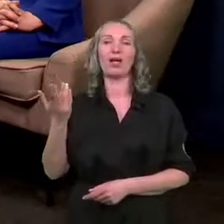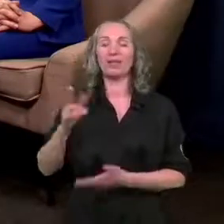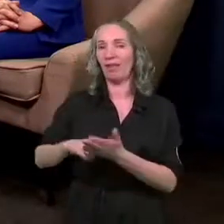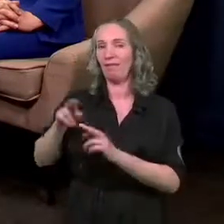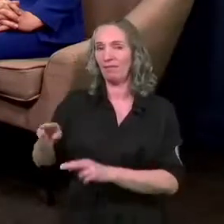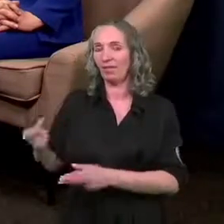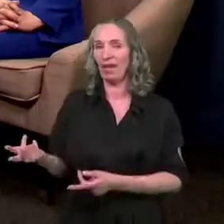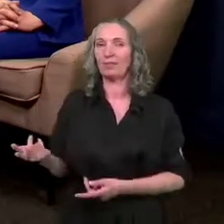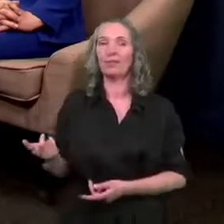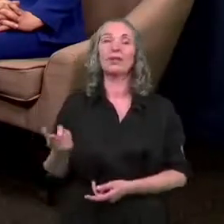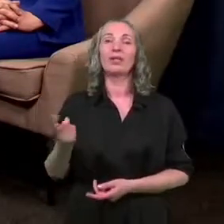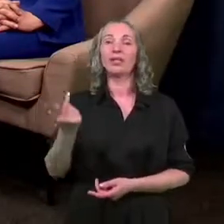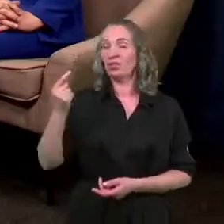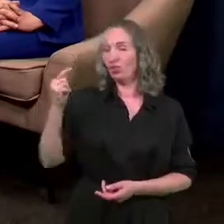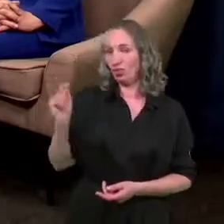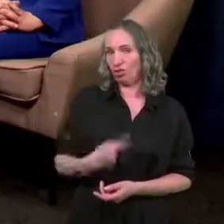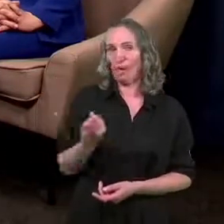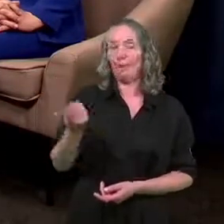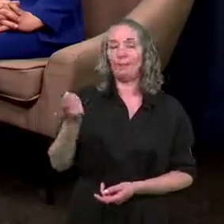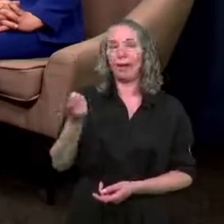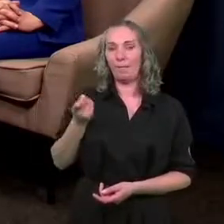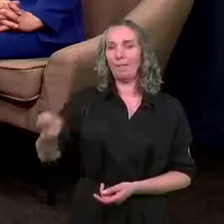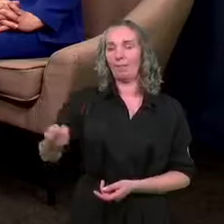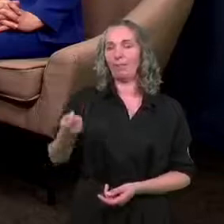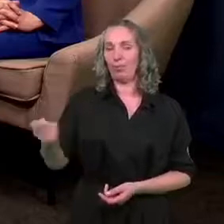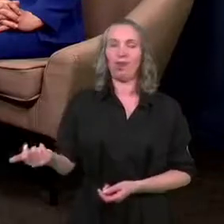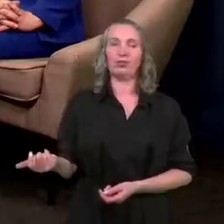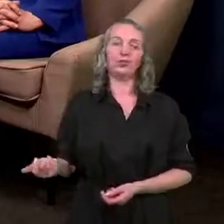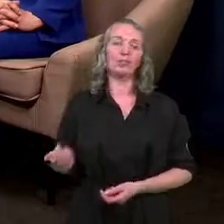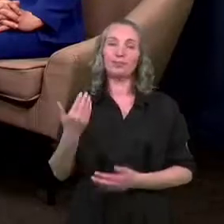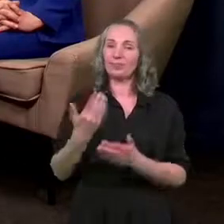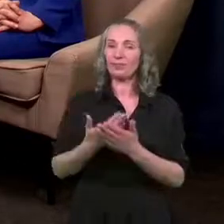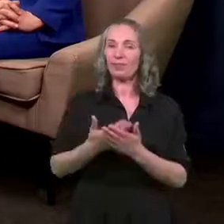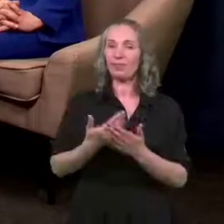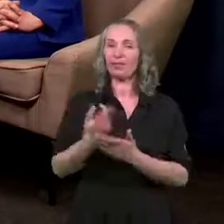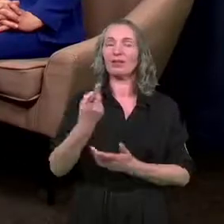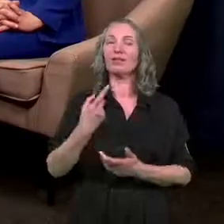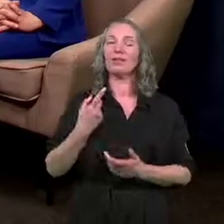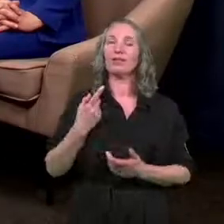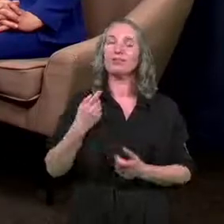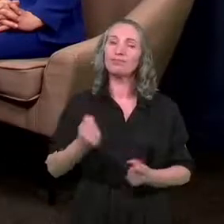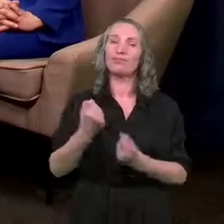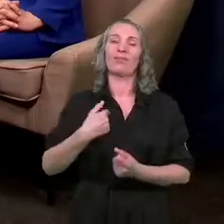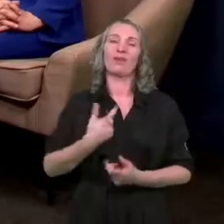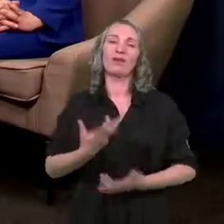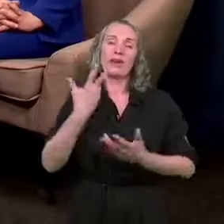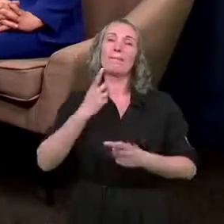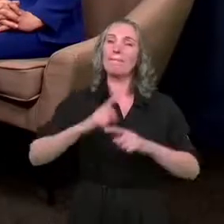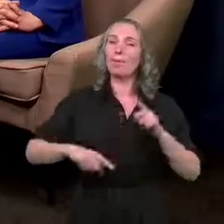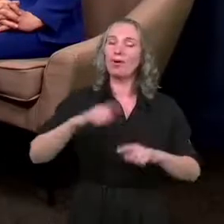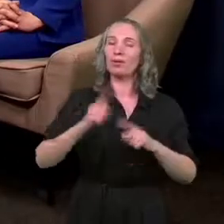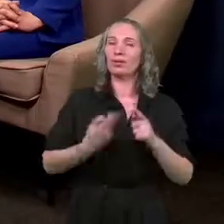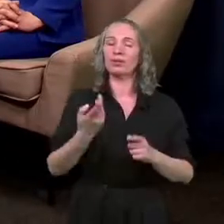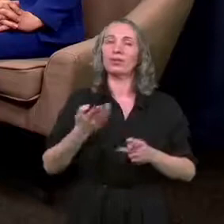wynajem, za które trzeba ponosić określone opłaty. Dlatego też zależy nam na tym, żeby tę politykę